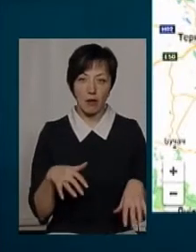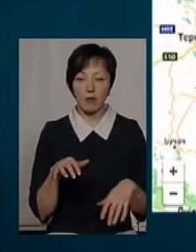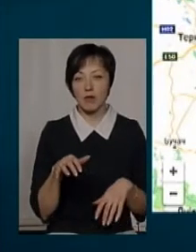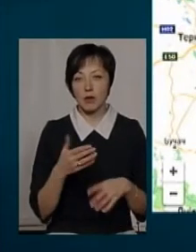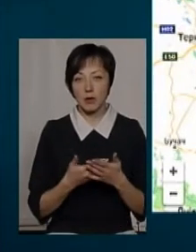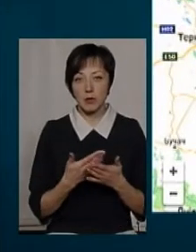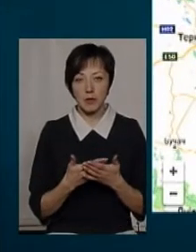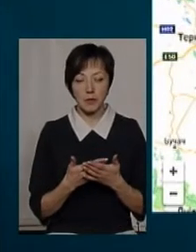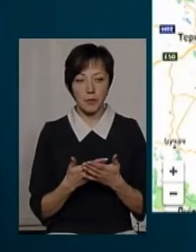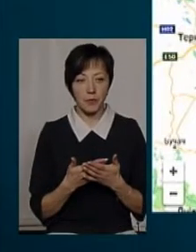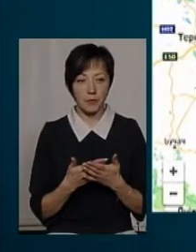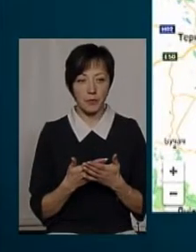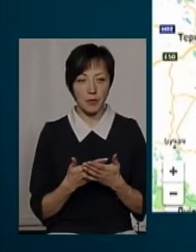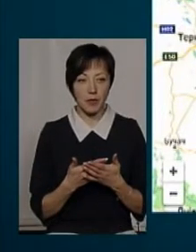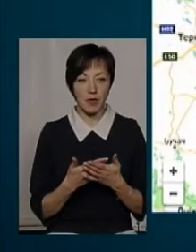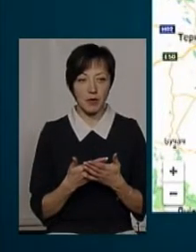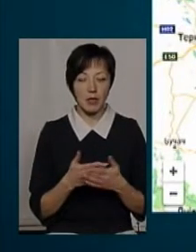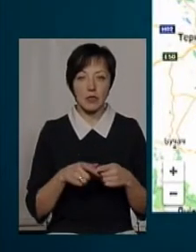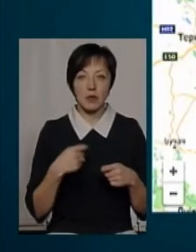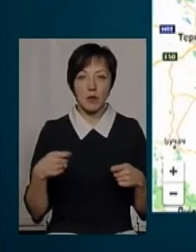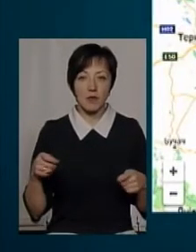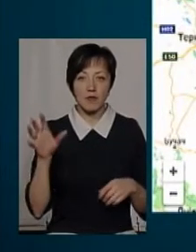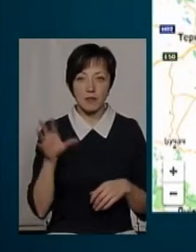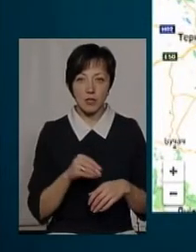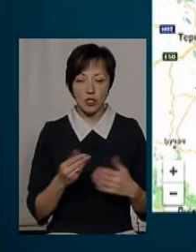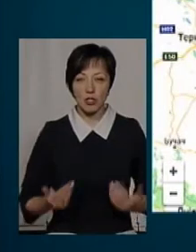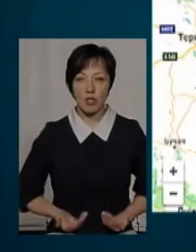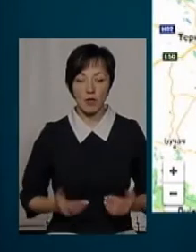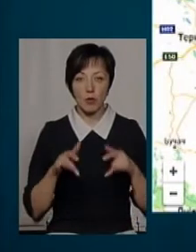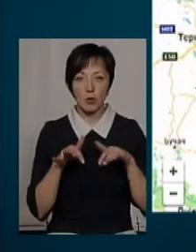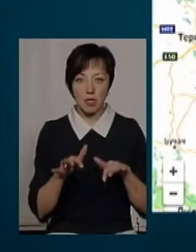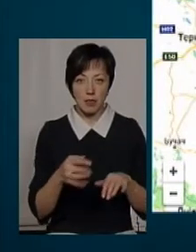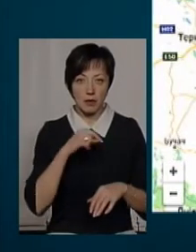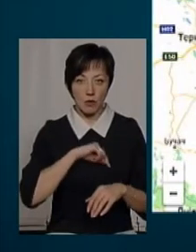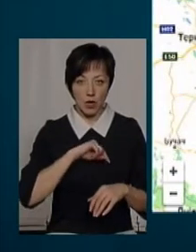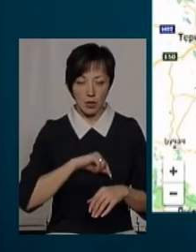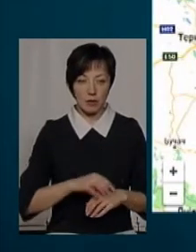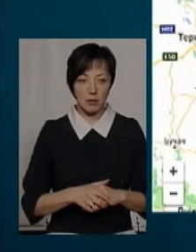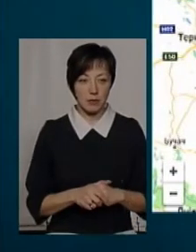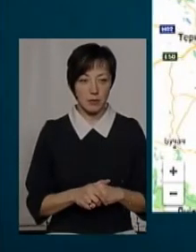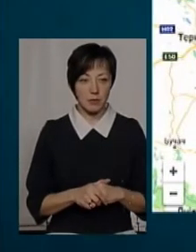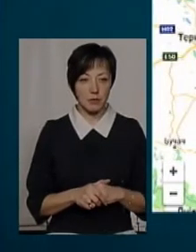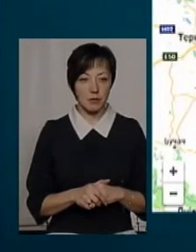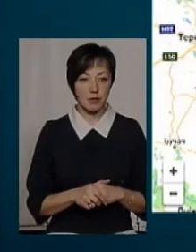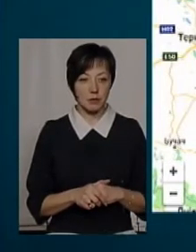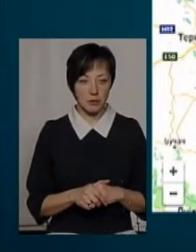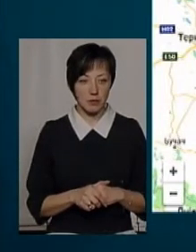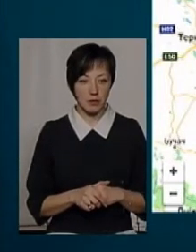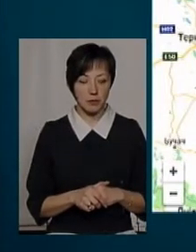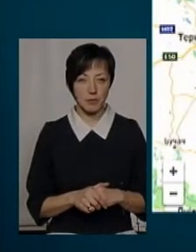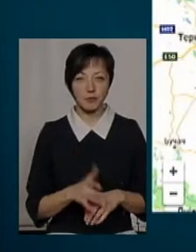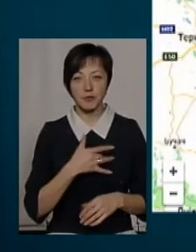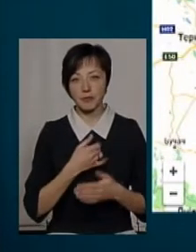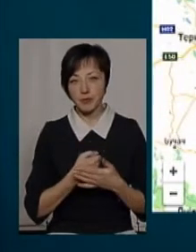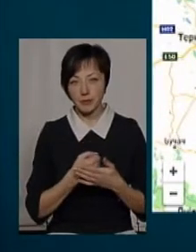замедлюються всі життєві процеси, майже замедлюються із